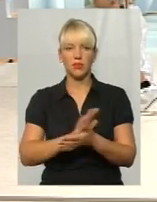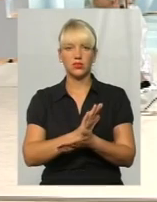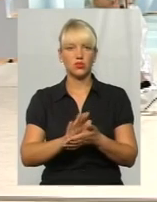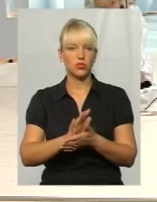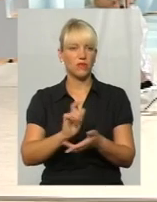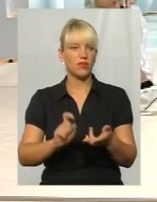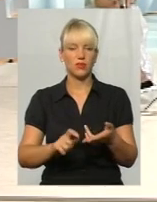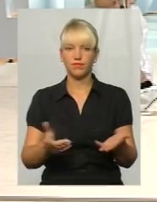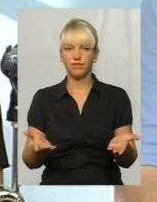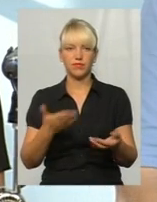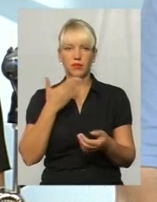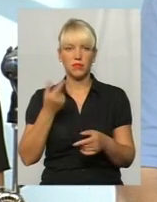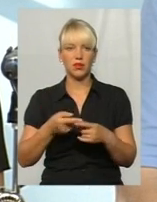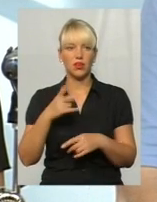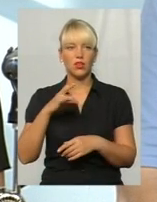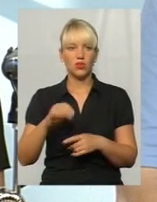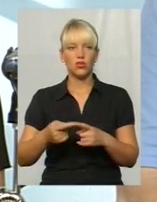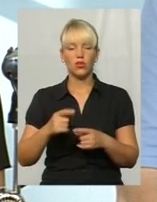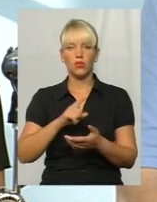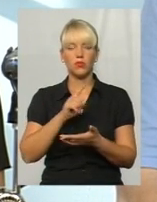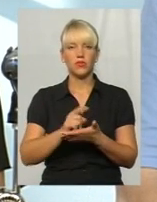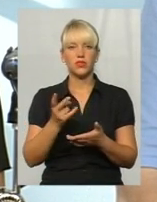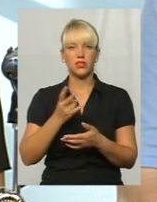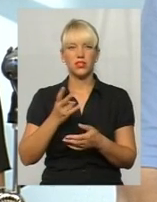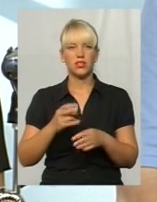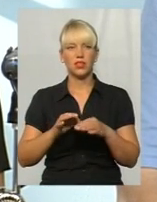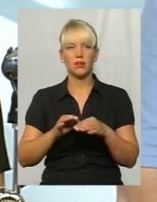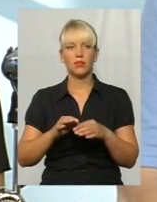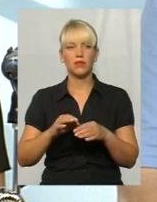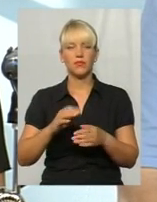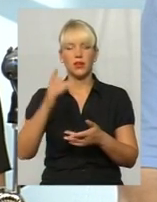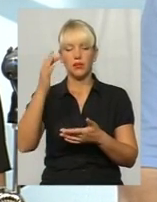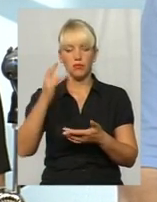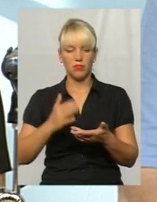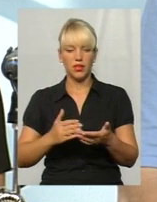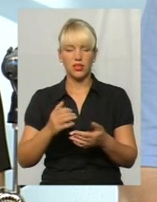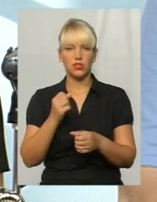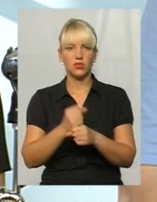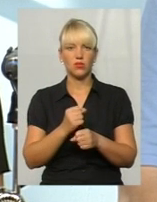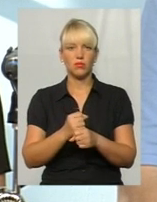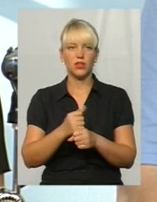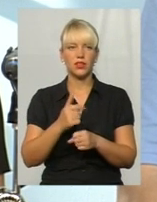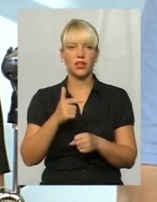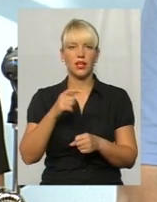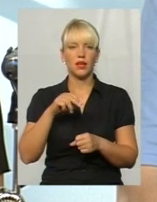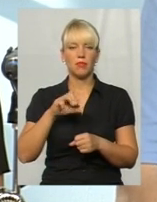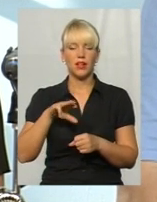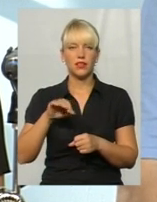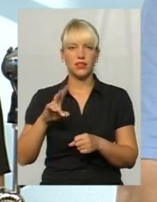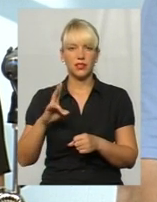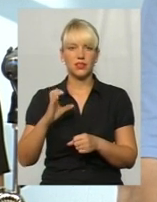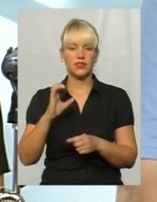навряд чи можна зробити. Але обов'язково не потрібно зразу весь перечень обстежень робити на гепатит С. Треба скринінгове обстеження